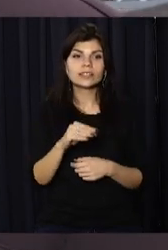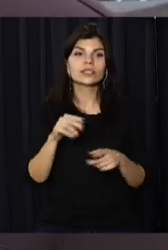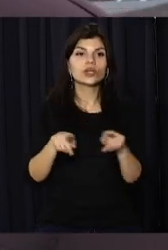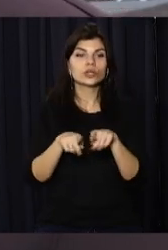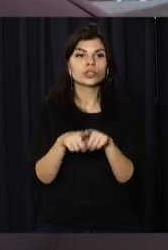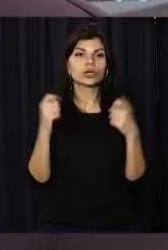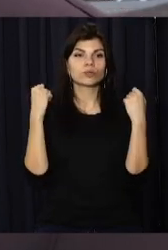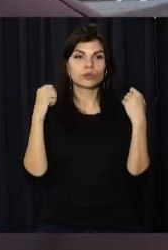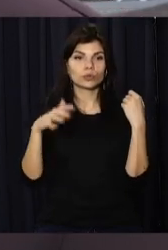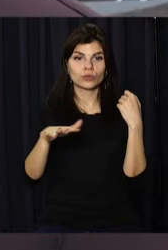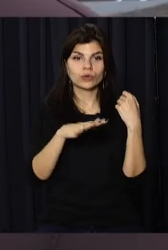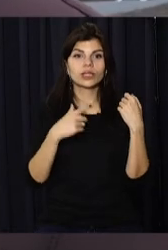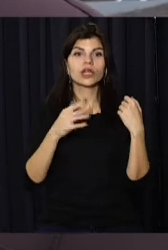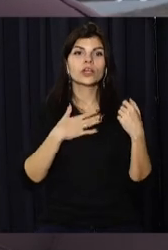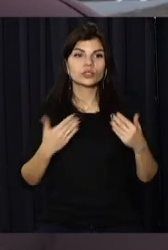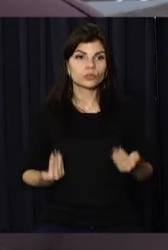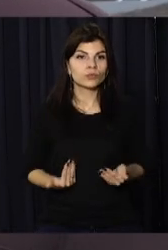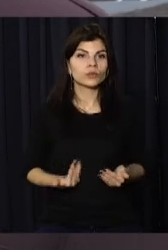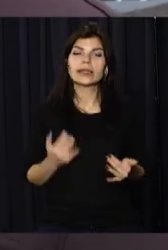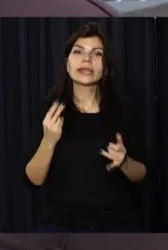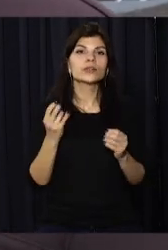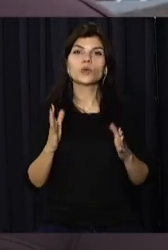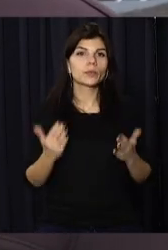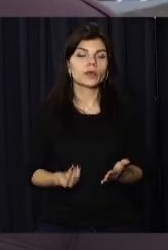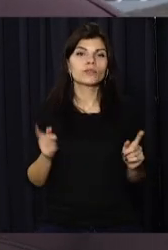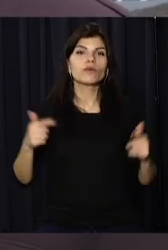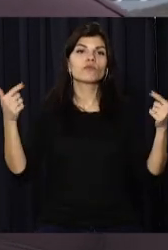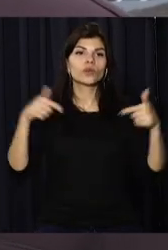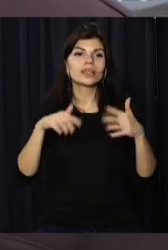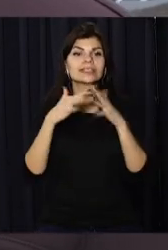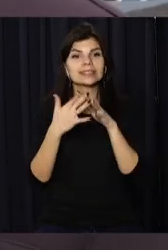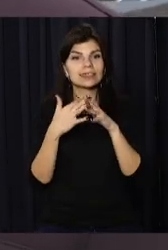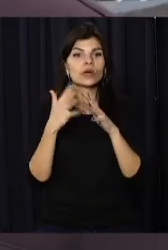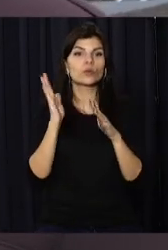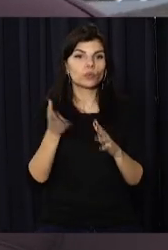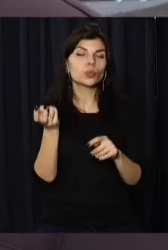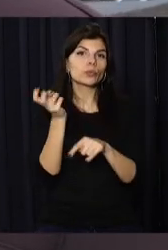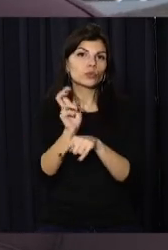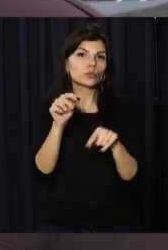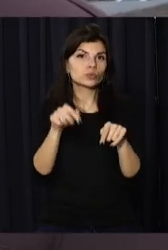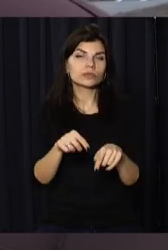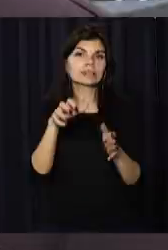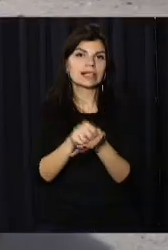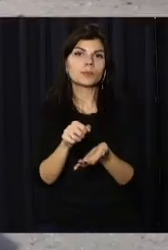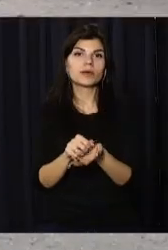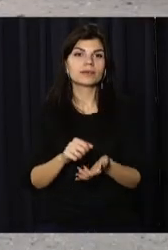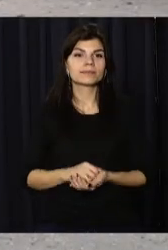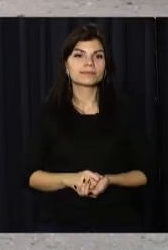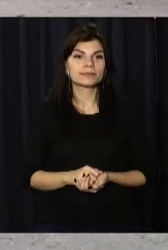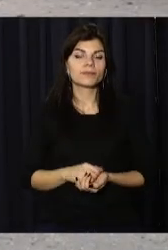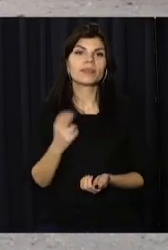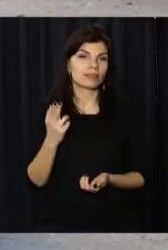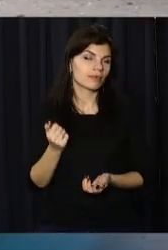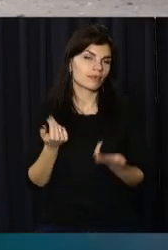Також і спорткомплекс, де наші мешканці, та не тільки мешканці, а й гості селища будуть приходити сюди займатися. Звісно,